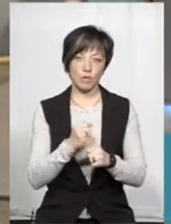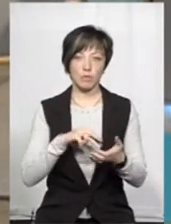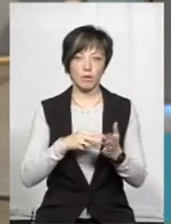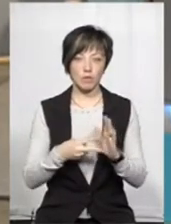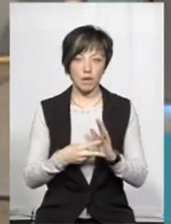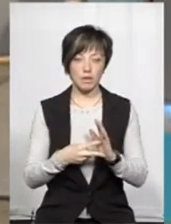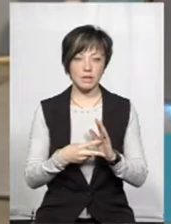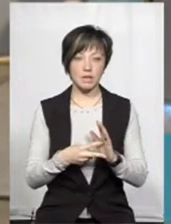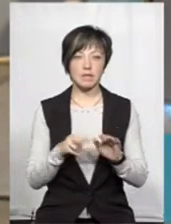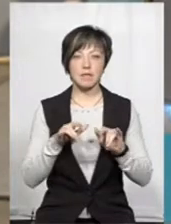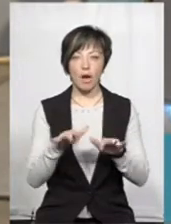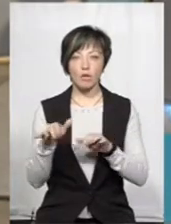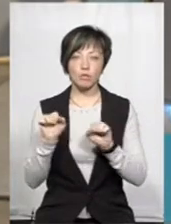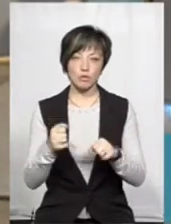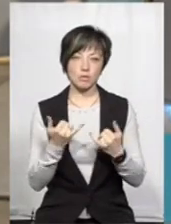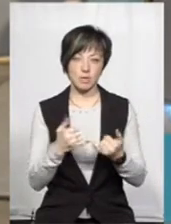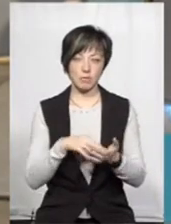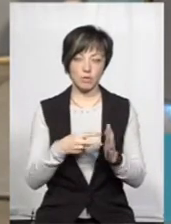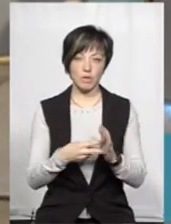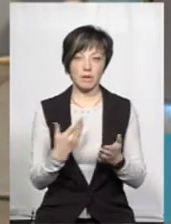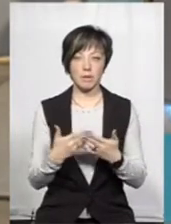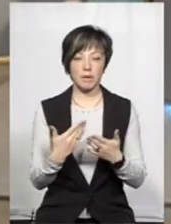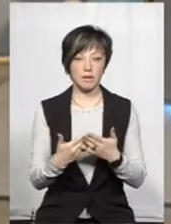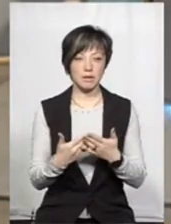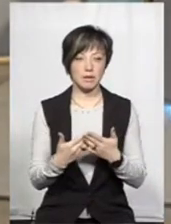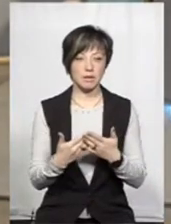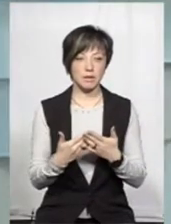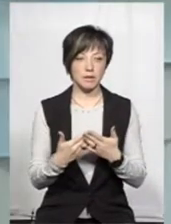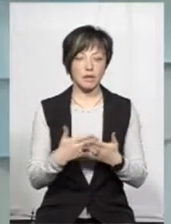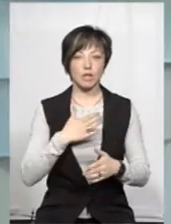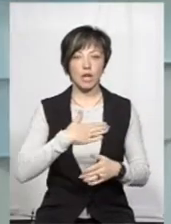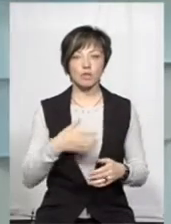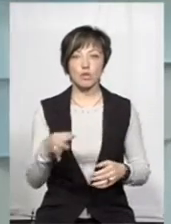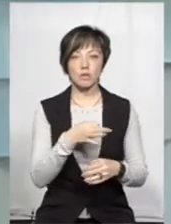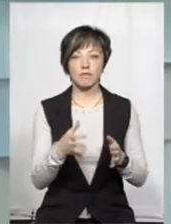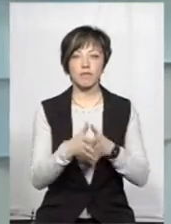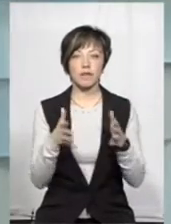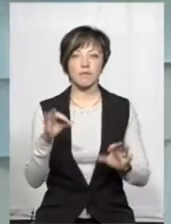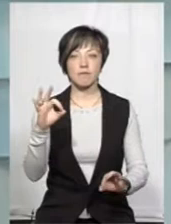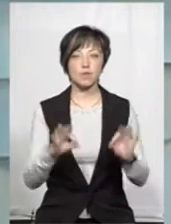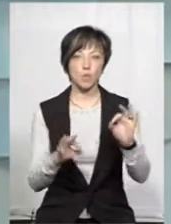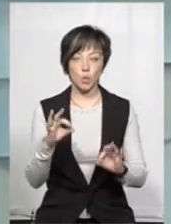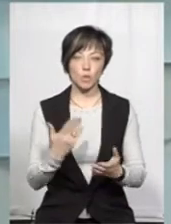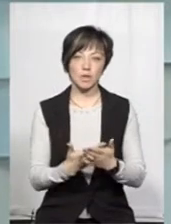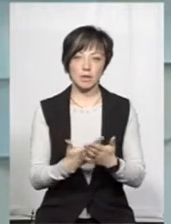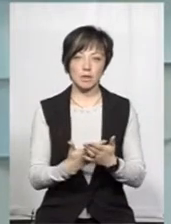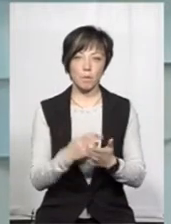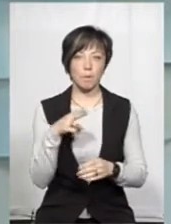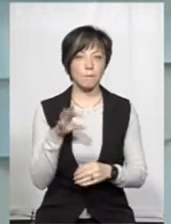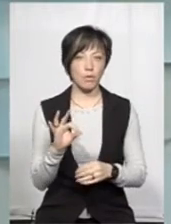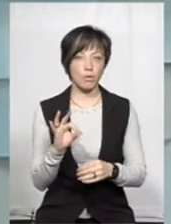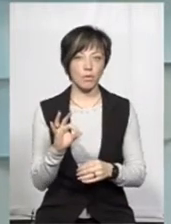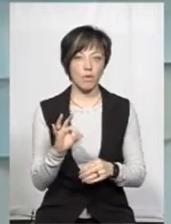плануванні, які заходи ми можемо зараз планувати. Ну, наприклад, в нашій області дуже великий відсоток, якщо брати от по